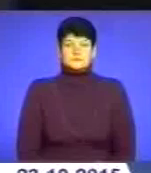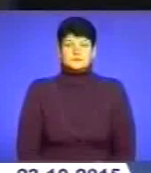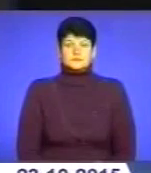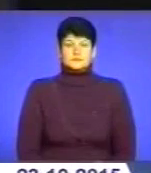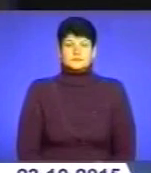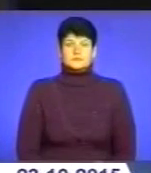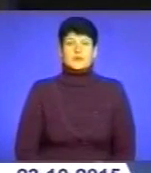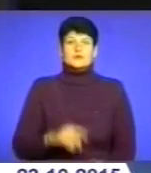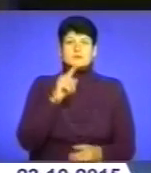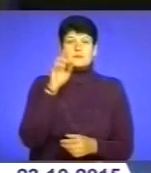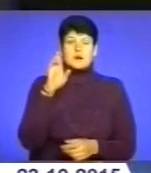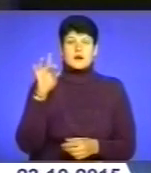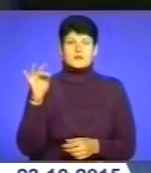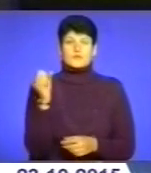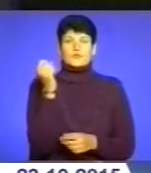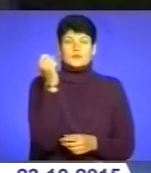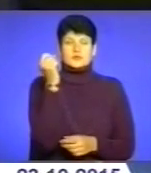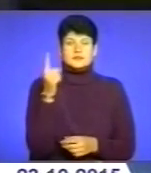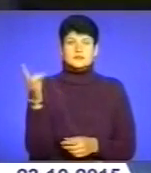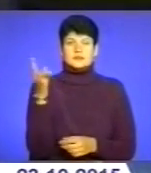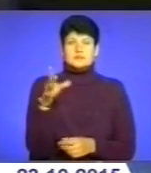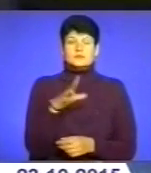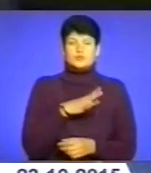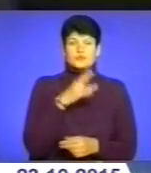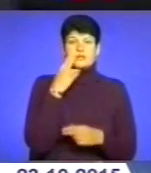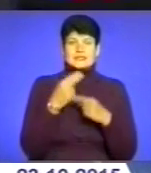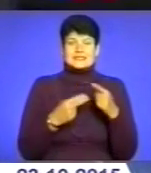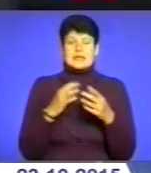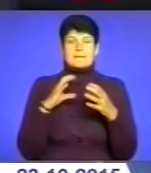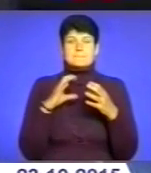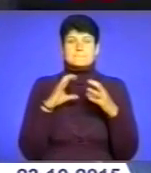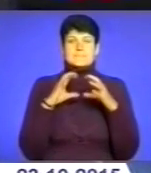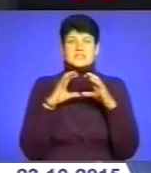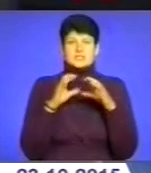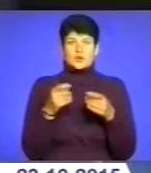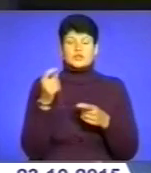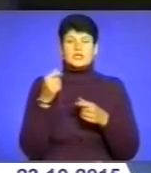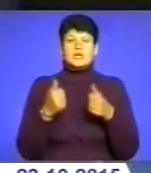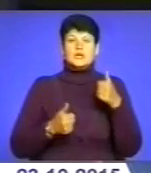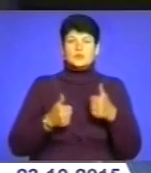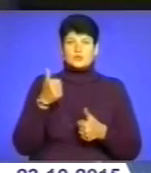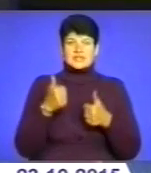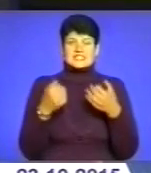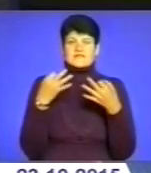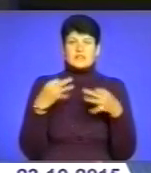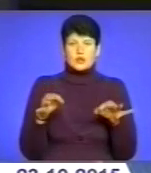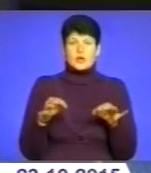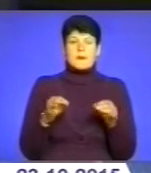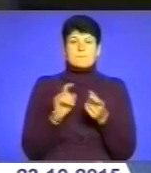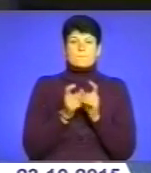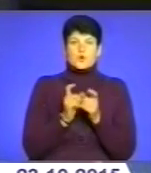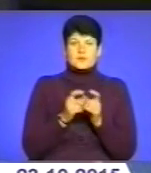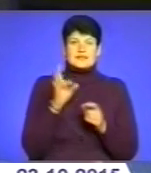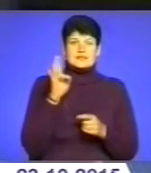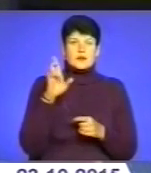У Збережжі в 11-те відбувся традиційний міжнародний турнір звільної боротьби пам'яті майстрів спорту Олександра Короля та Назарія